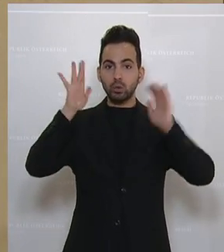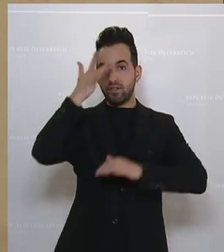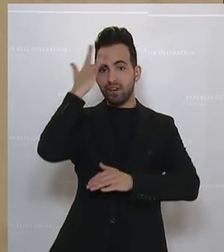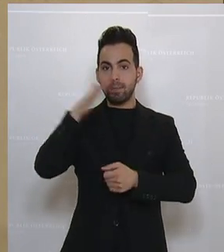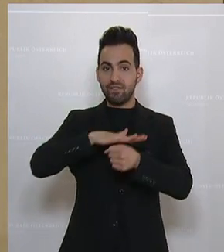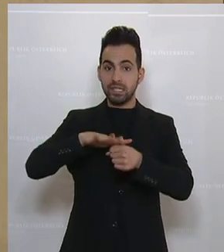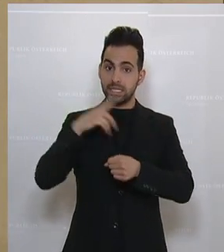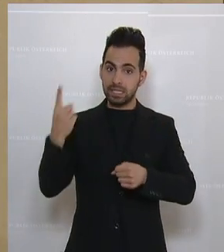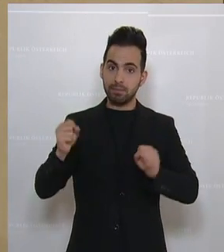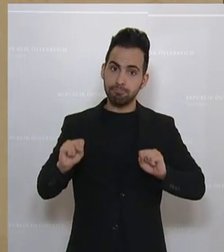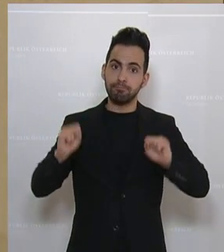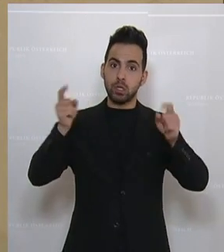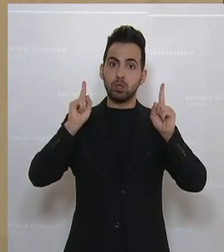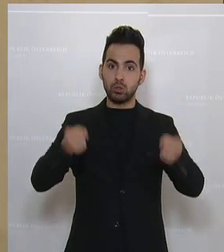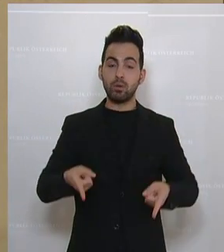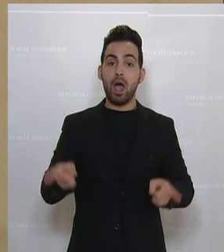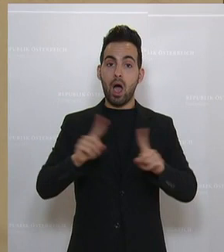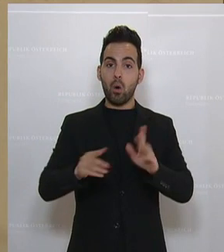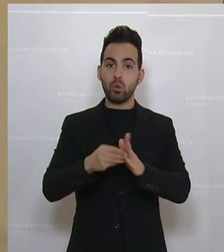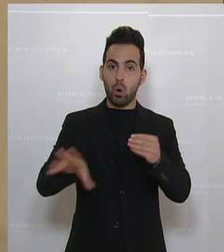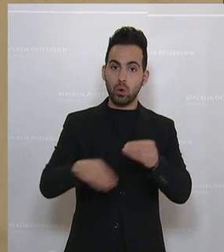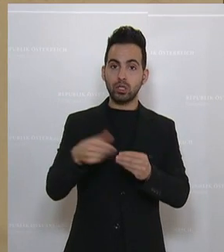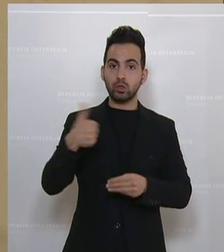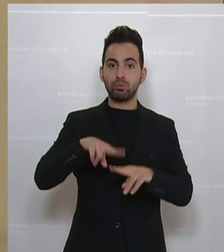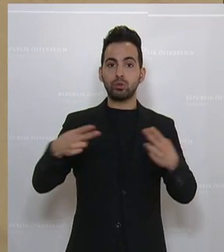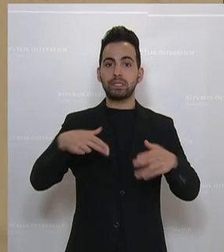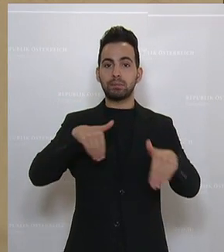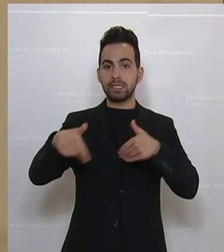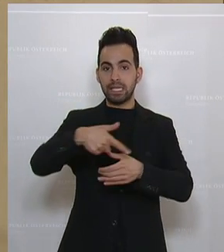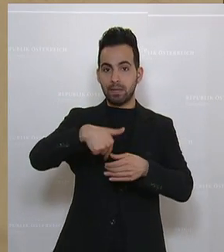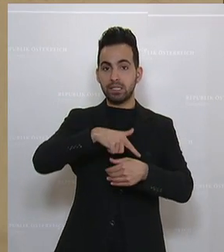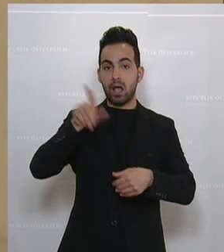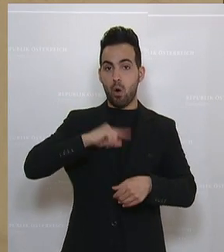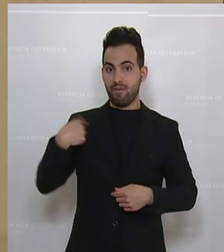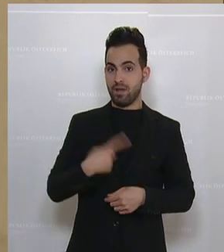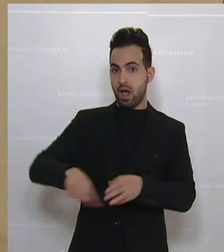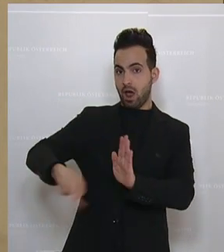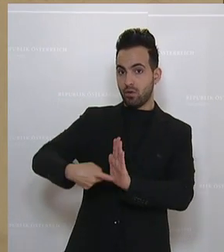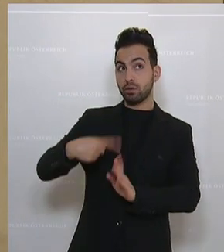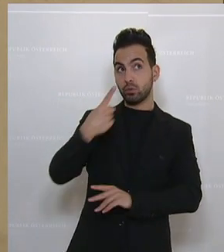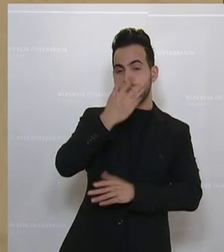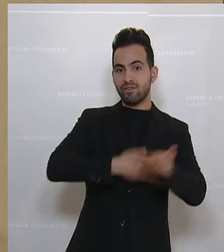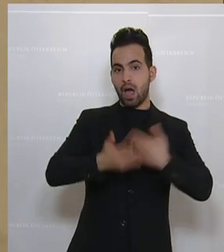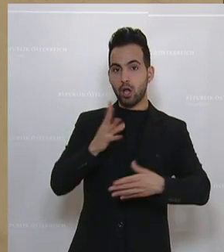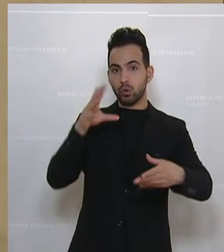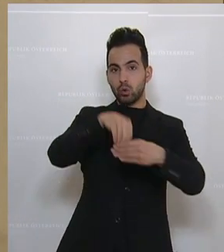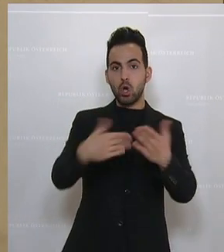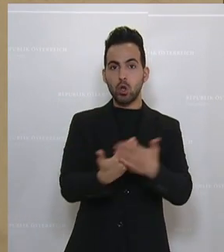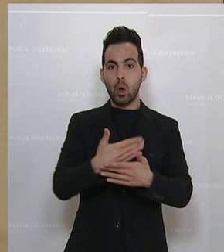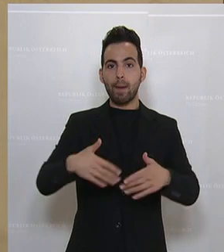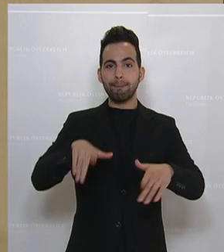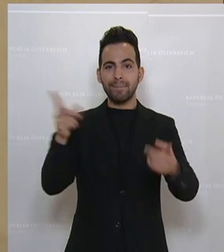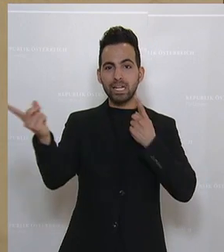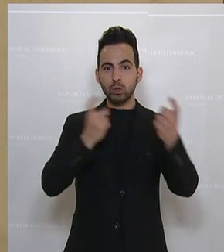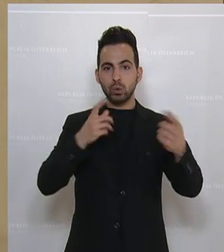Fremdenwesens einzutreten. Darüber hinaus wird der Bundesminister für Inneres aufgefordert, sich bei den Verhandlungen über das neue Migrations-